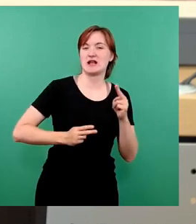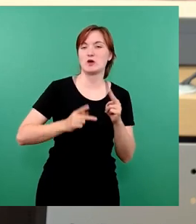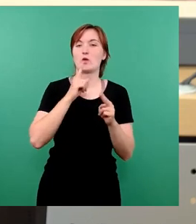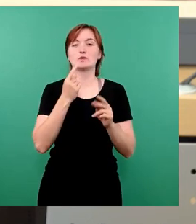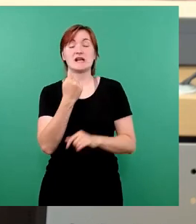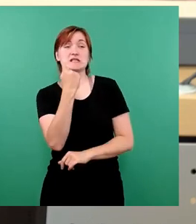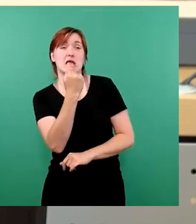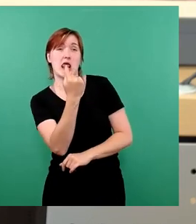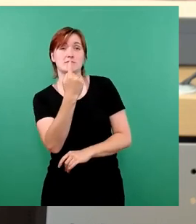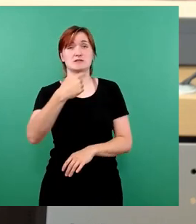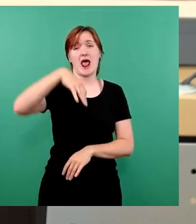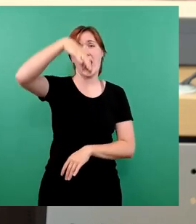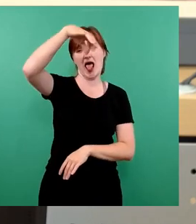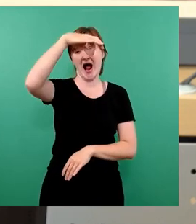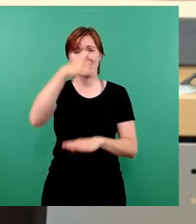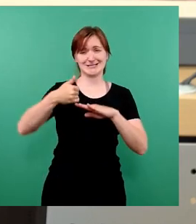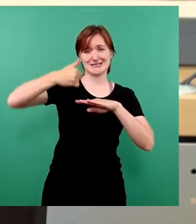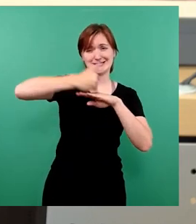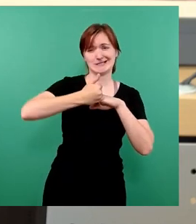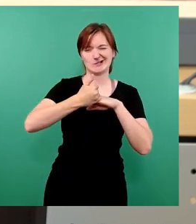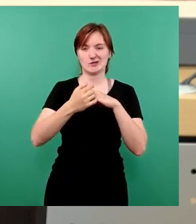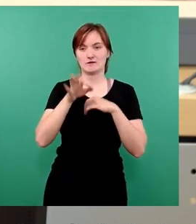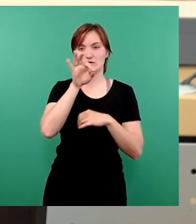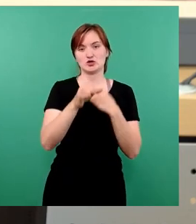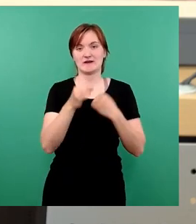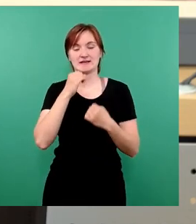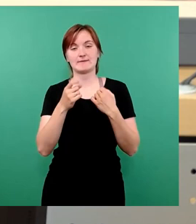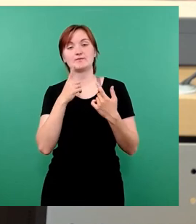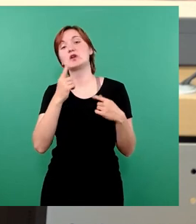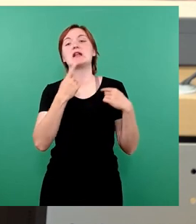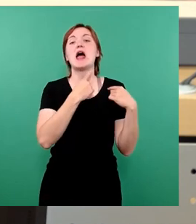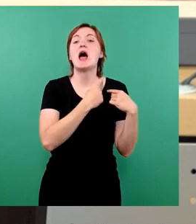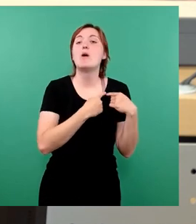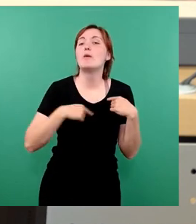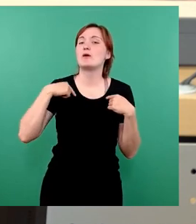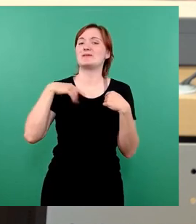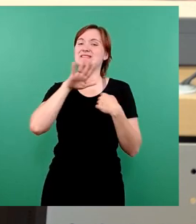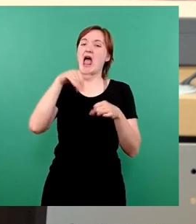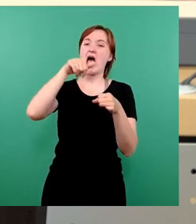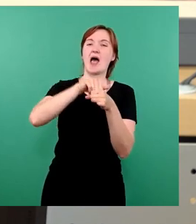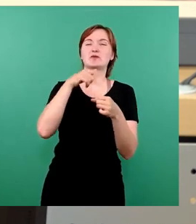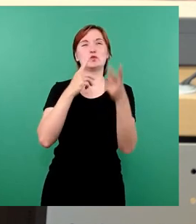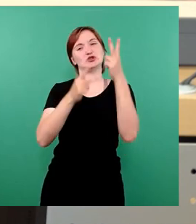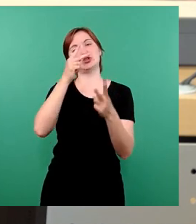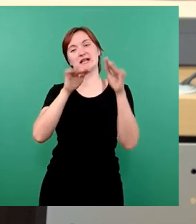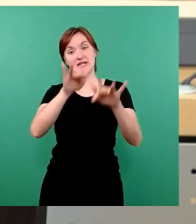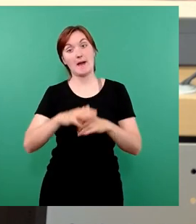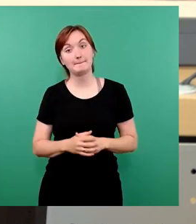fördert. Am Ende beschädigen Sie sich und das Amt des Oberbürgermeisters selbst. Es muss folglich